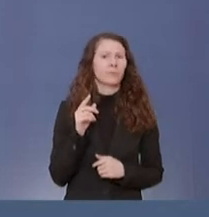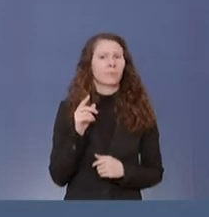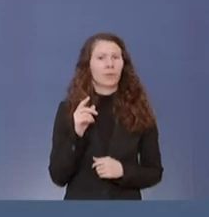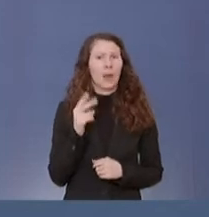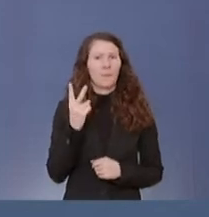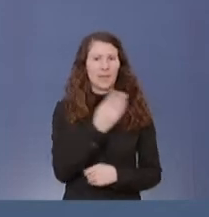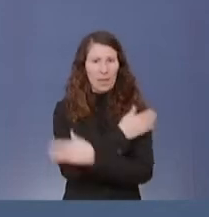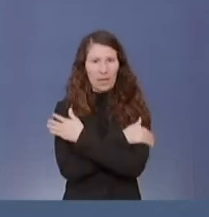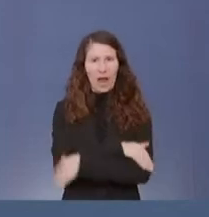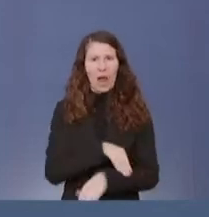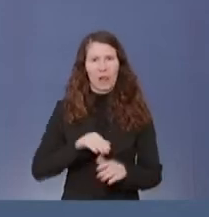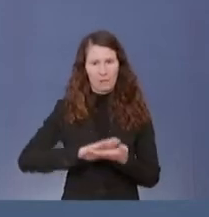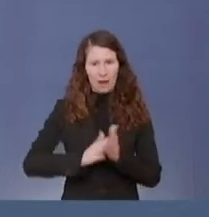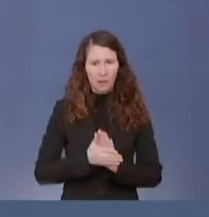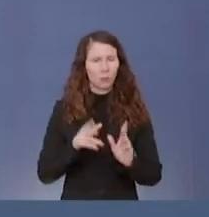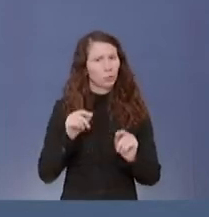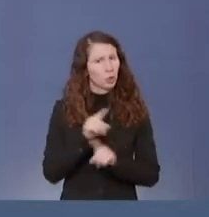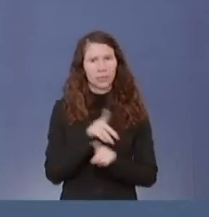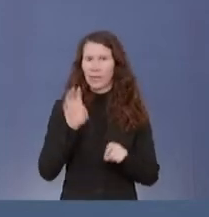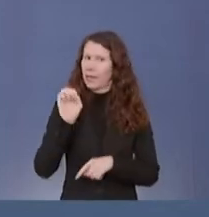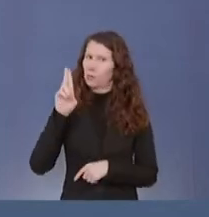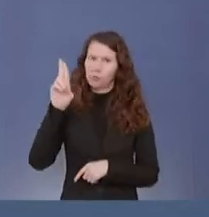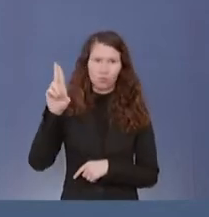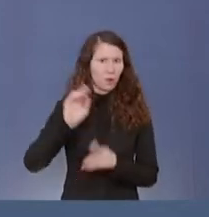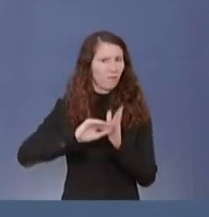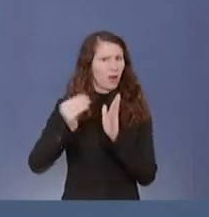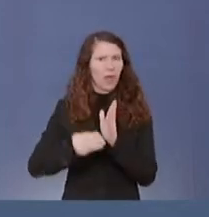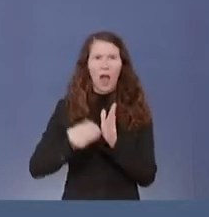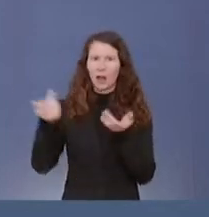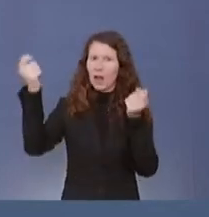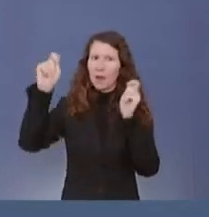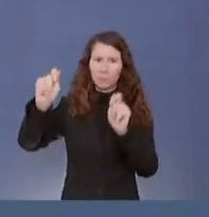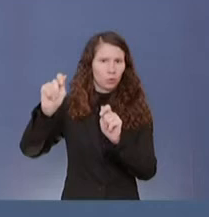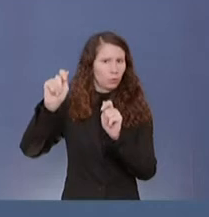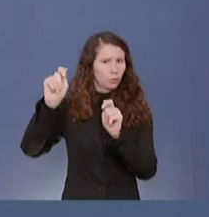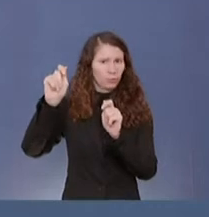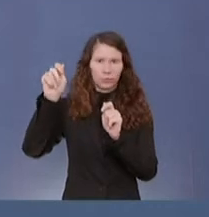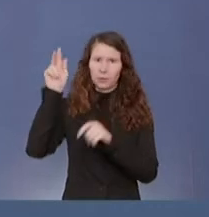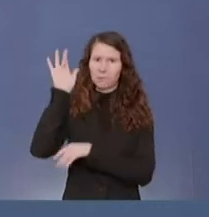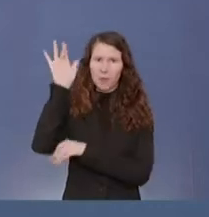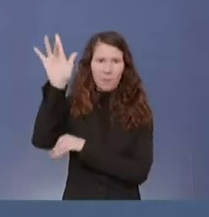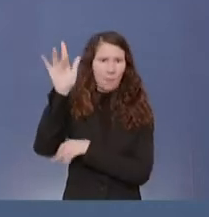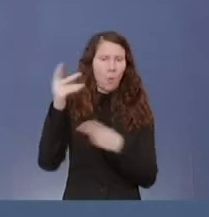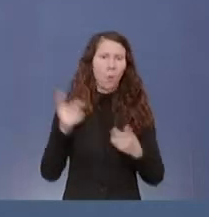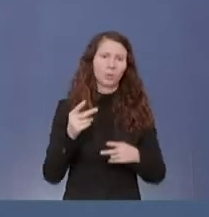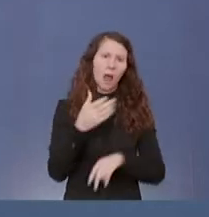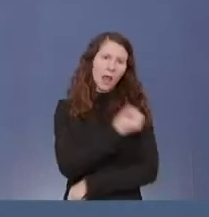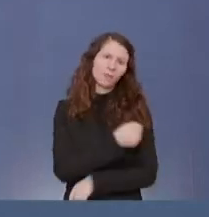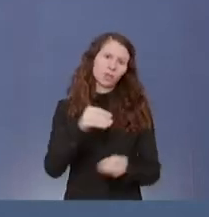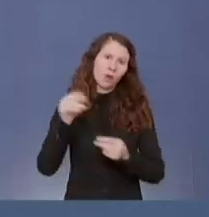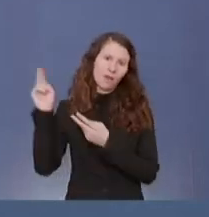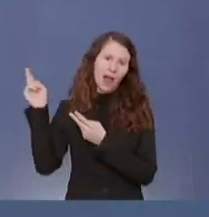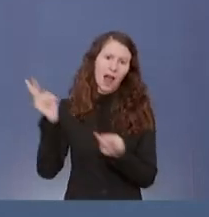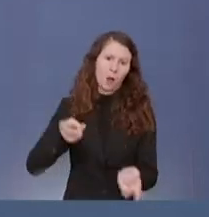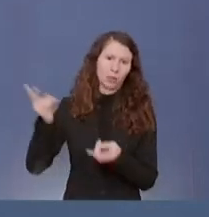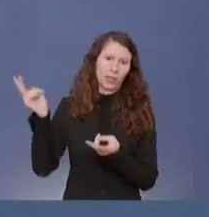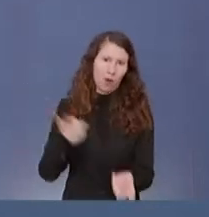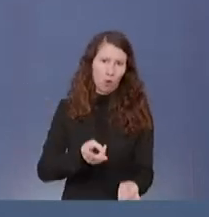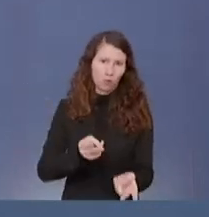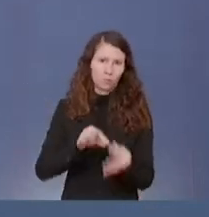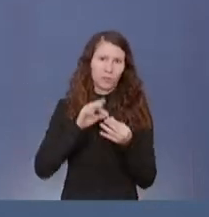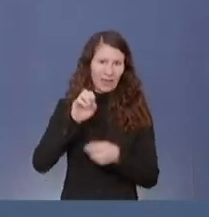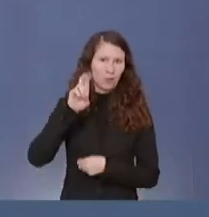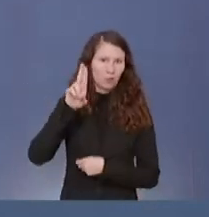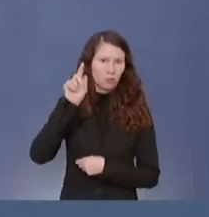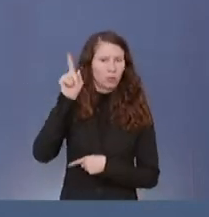Vertragsabschlüsse der EU beeinträchtigen sollen, noch die Auslieferung der Impfstoffe EU-seitig beeinflussen